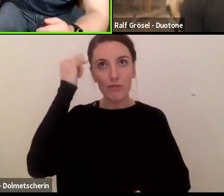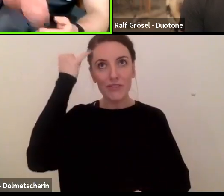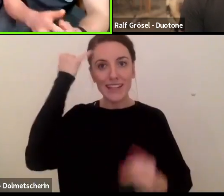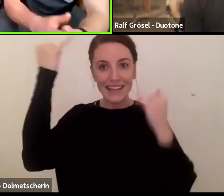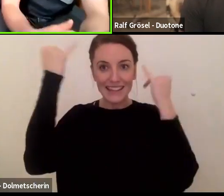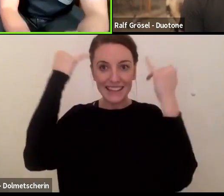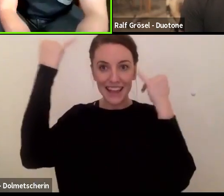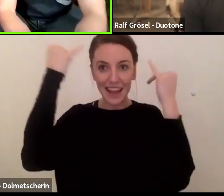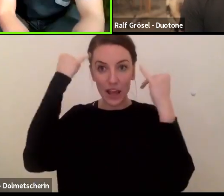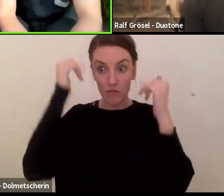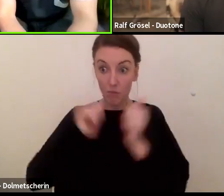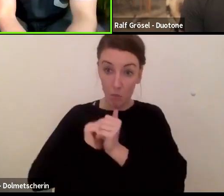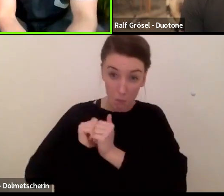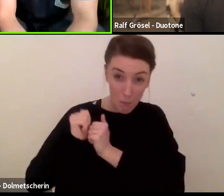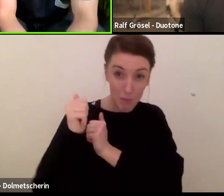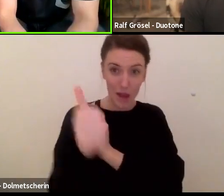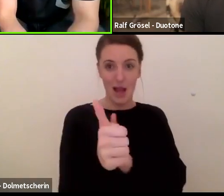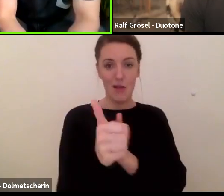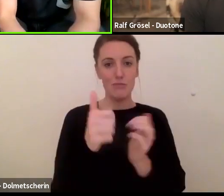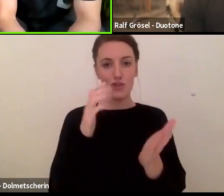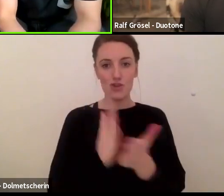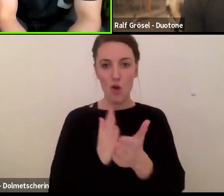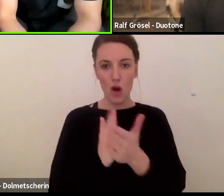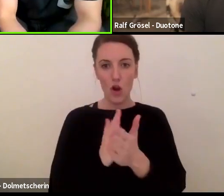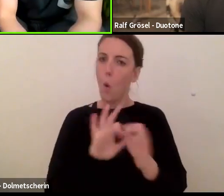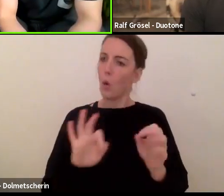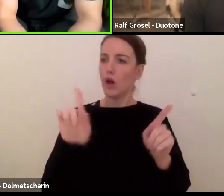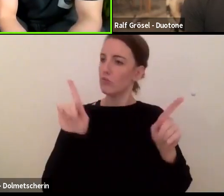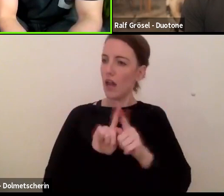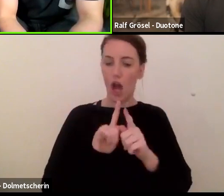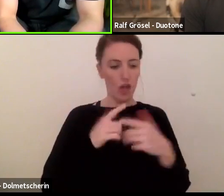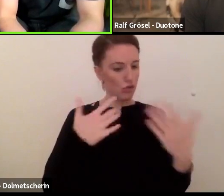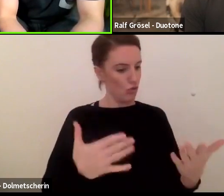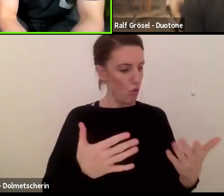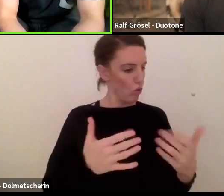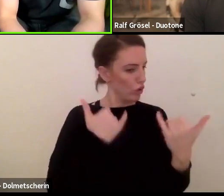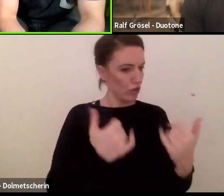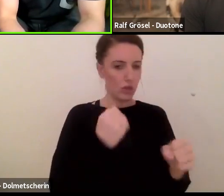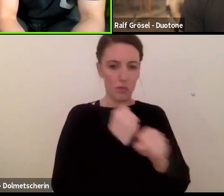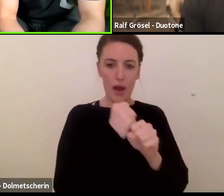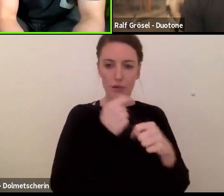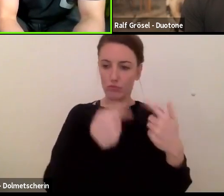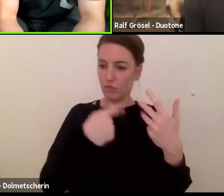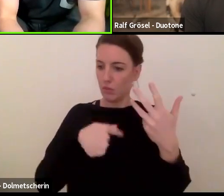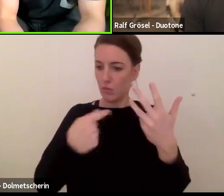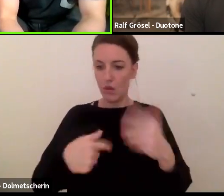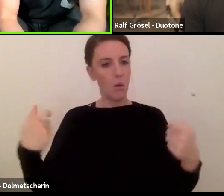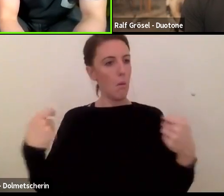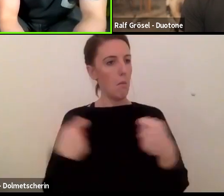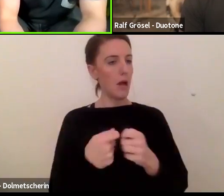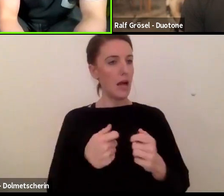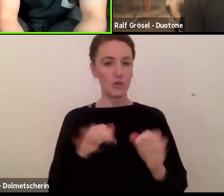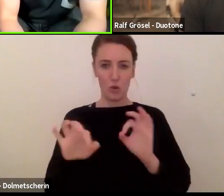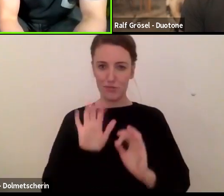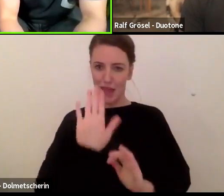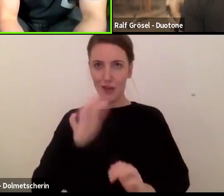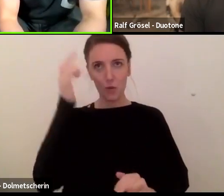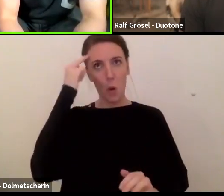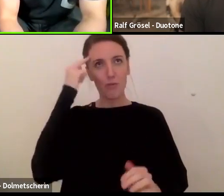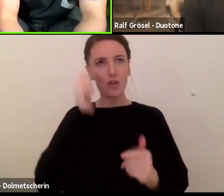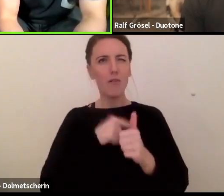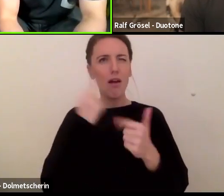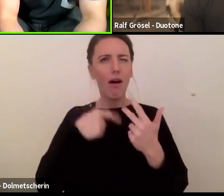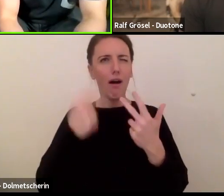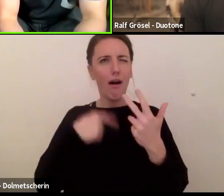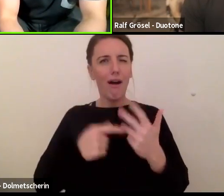jetzt gerade da, wo die Kites halt gerade sind, ich habe jetzt Penta, TX und SLS, oder bist du schon zehn Jahre voraus und sagst, da habe ich